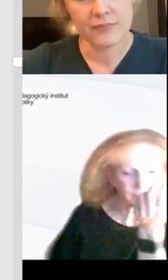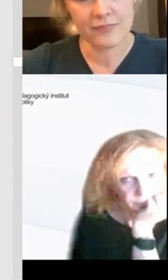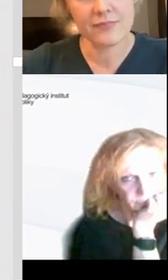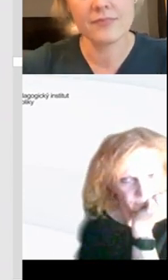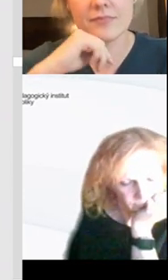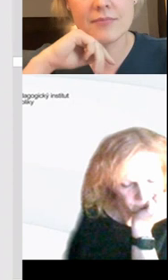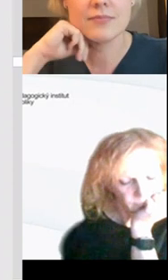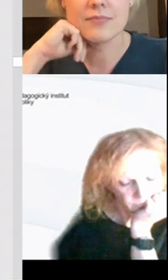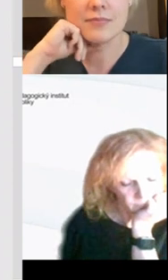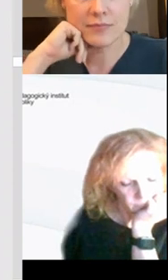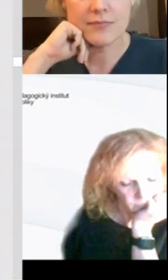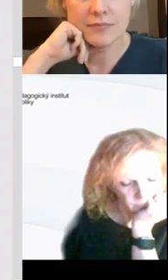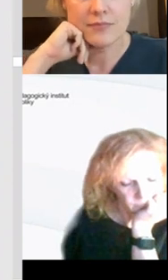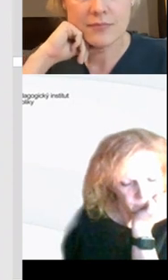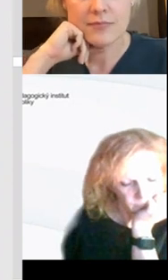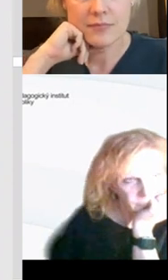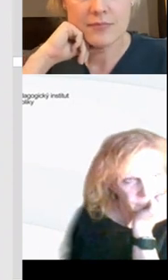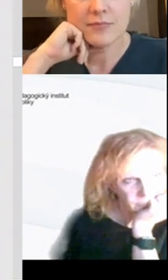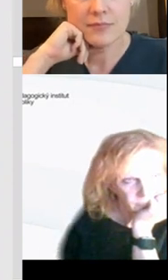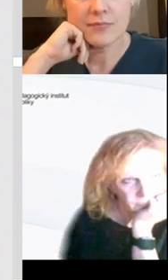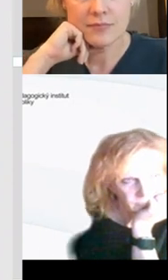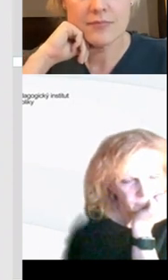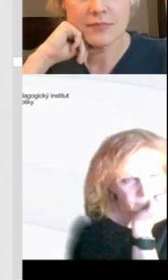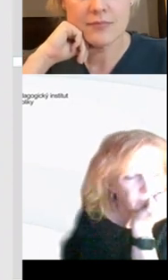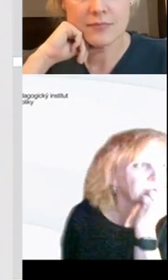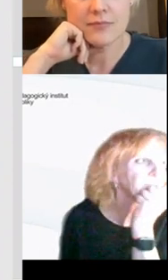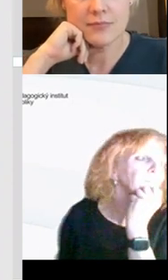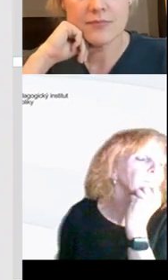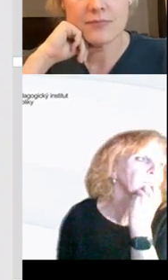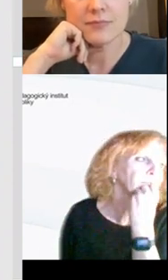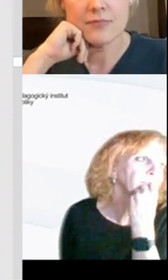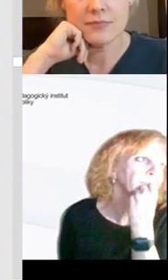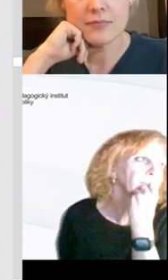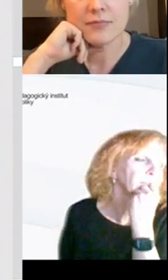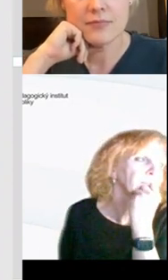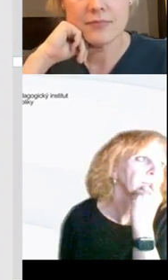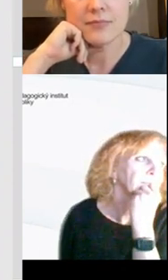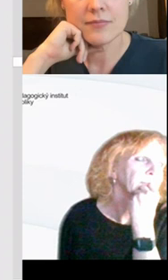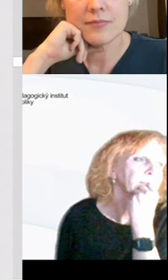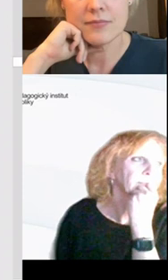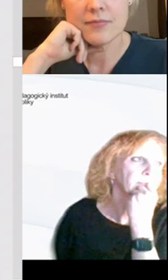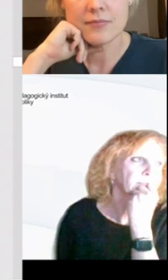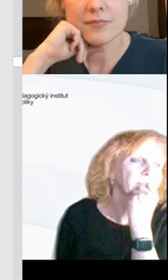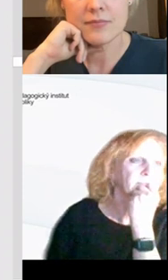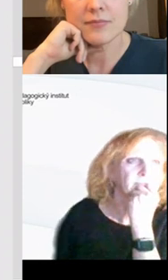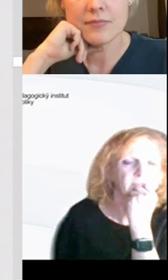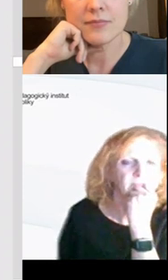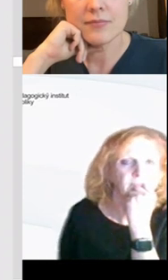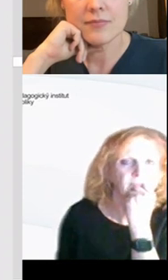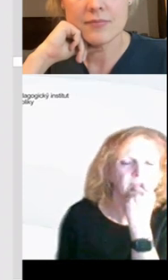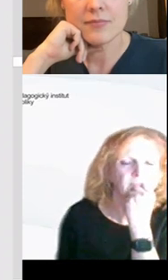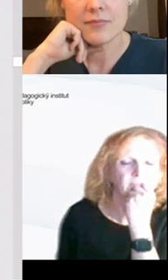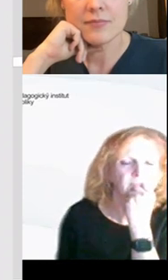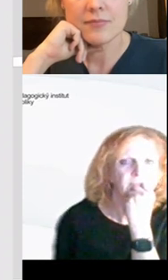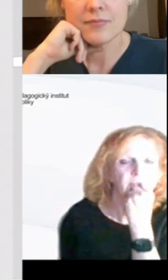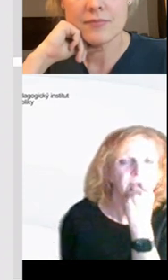onemocní, tak ty učitelé vlastně si předávají ty témaťáky, víme, kdo kde je má a jedou podle toho. A jestli to zapisovat